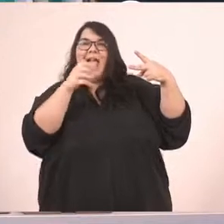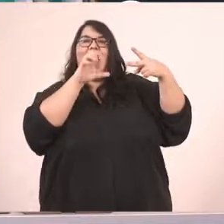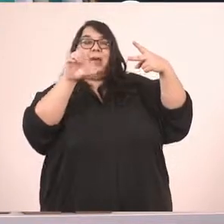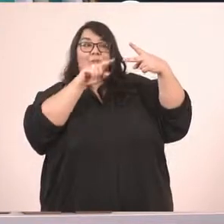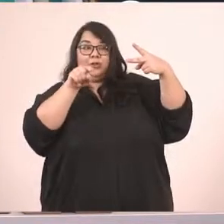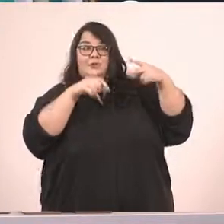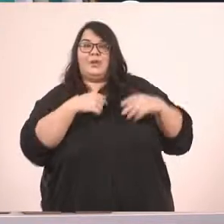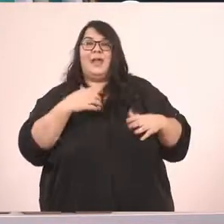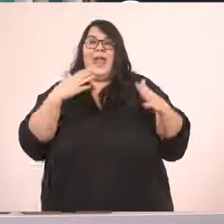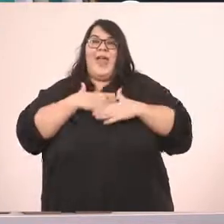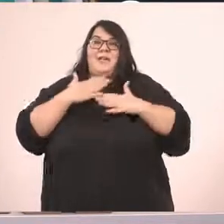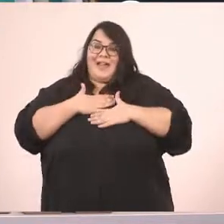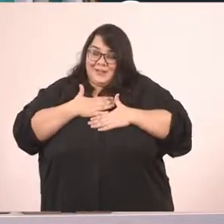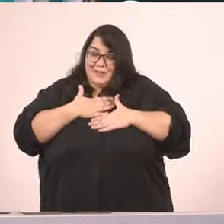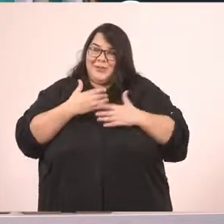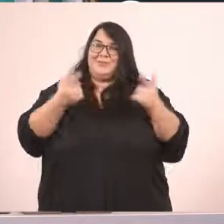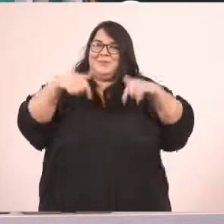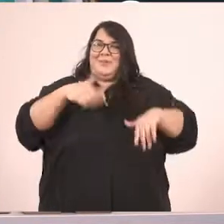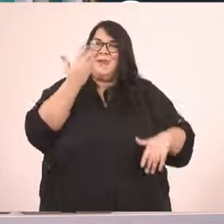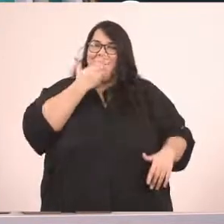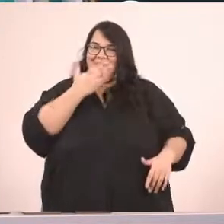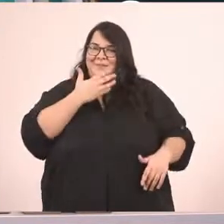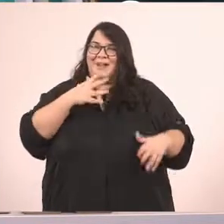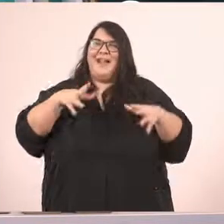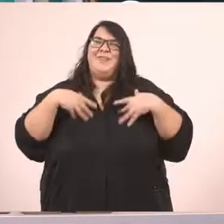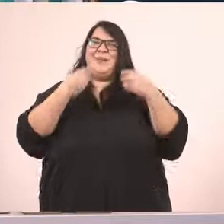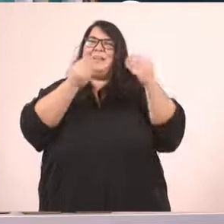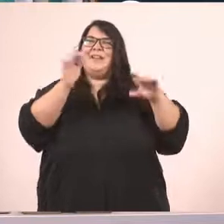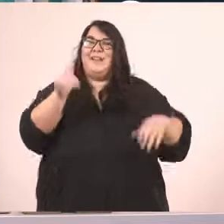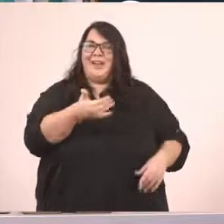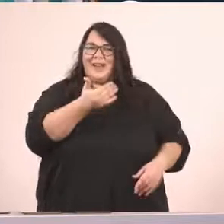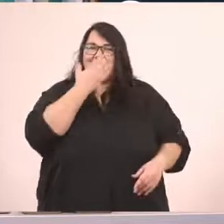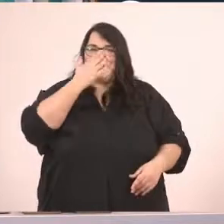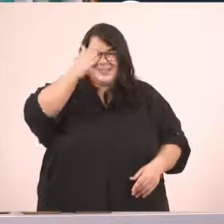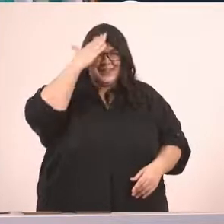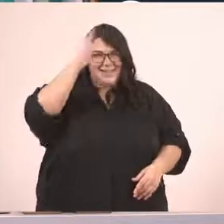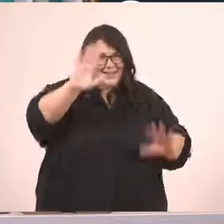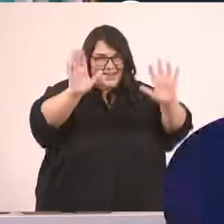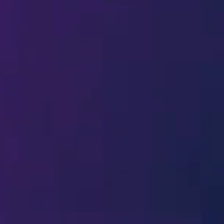μαζί μου σήμερα εδώ. Σας εύχομαι μια υπέροχη μέρα, να περνάτε όμορφα. Πολλά φιλιά!